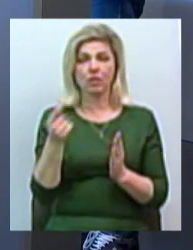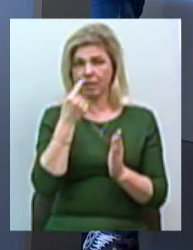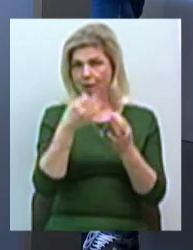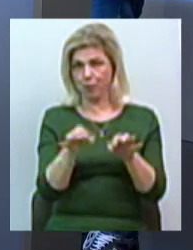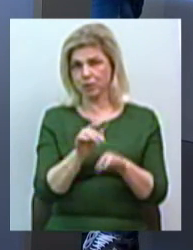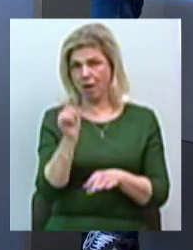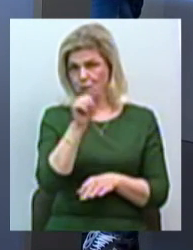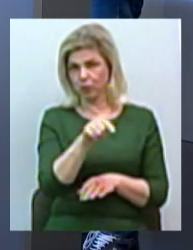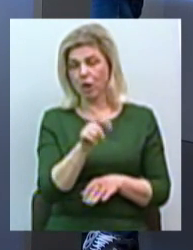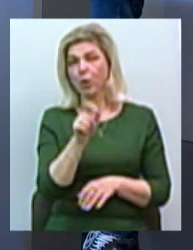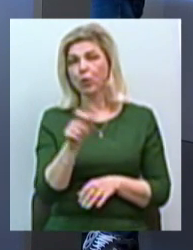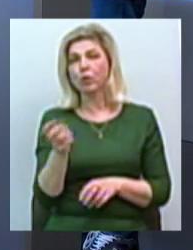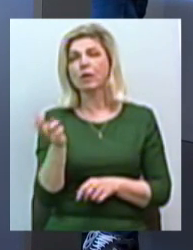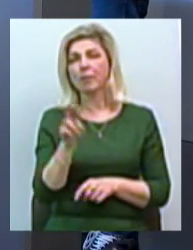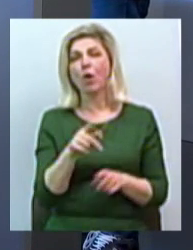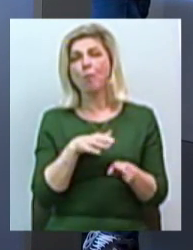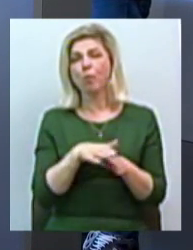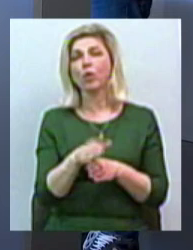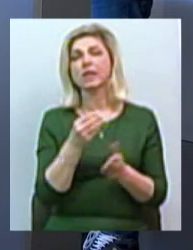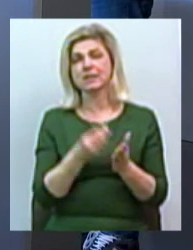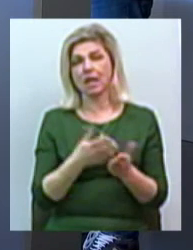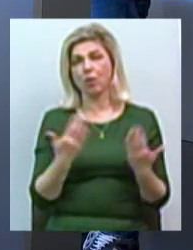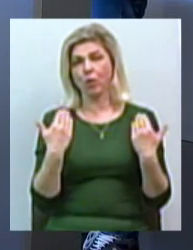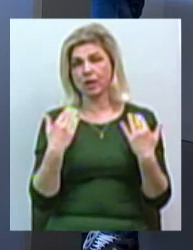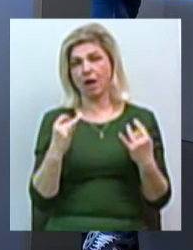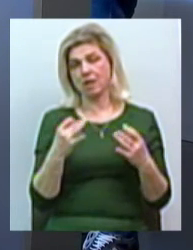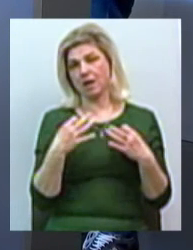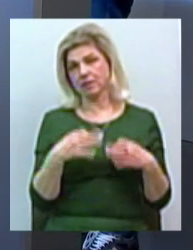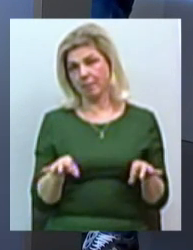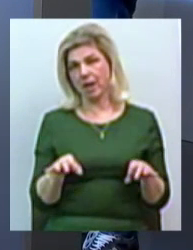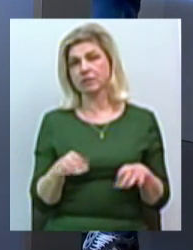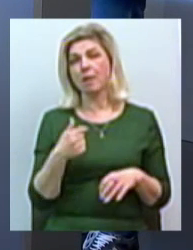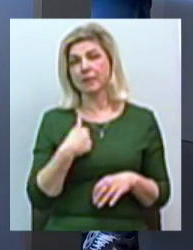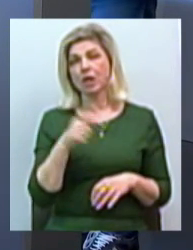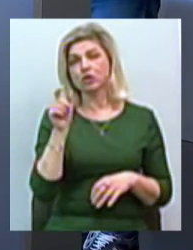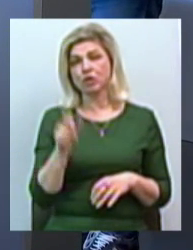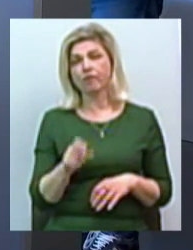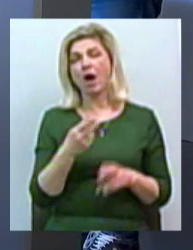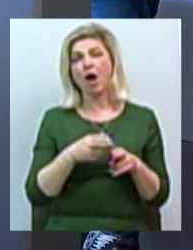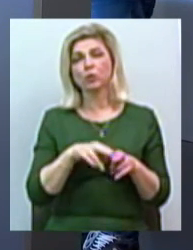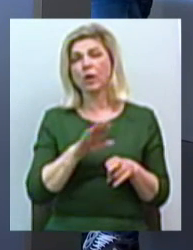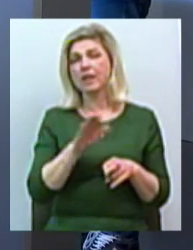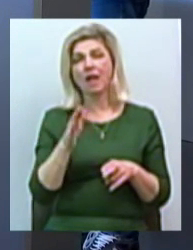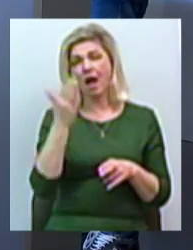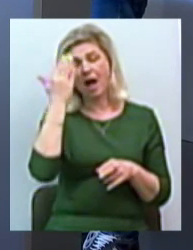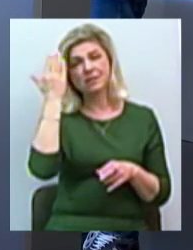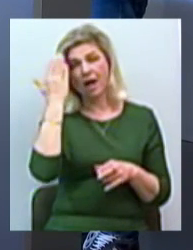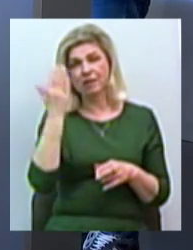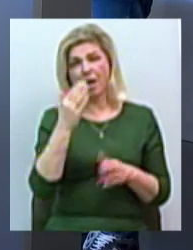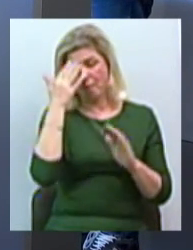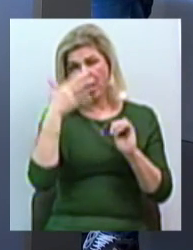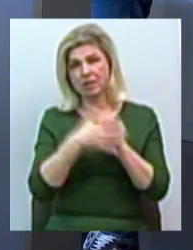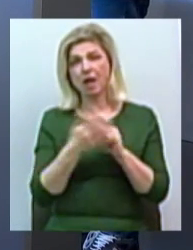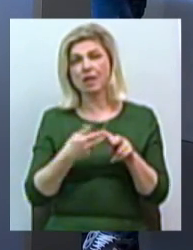люди приходять туда полноценно отдыхати і розслабляться. знаєте, мені, як чоловіку, який не азартний, понять цих людей